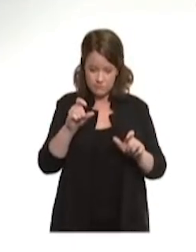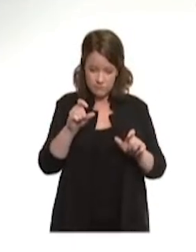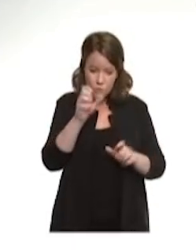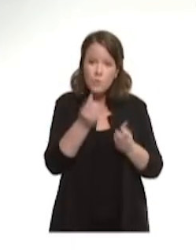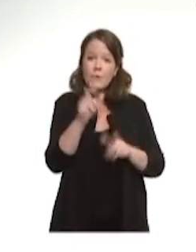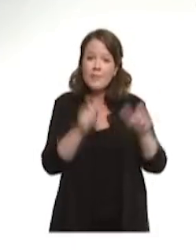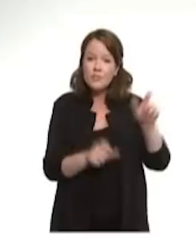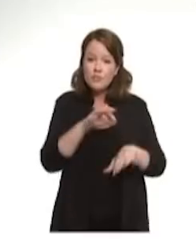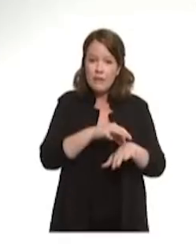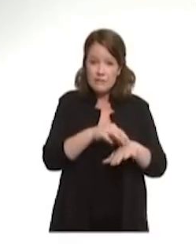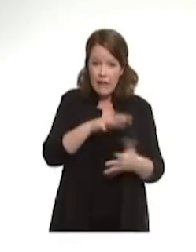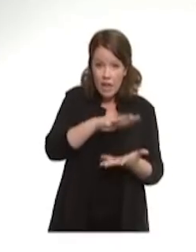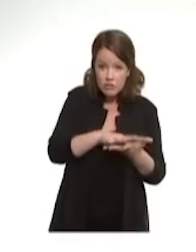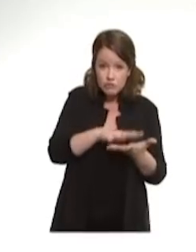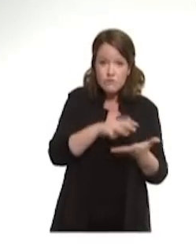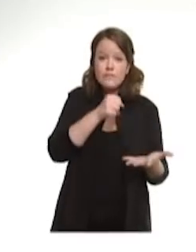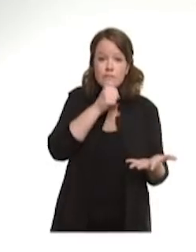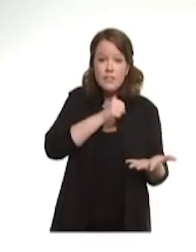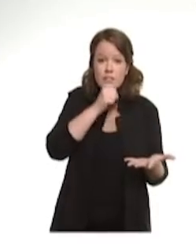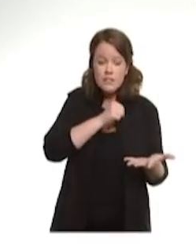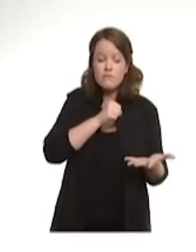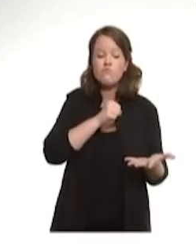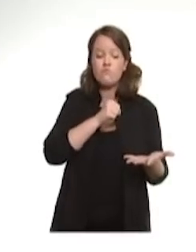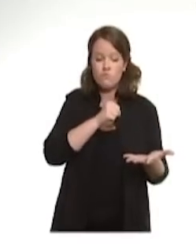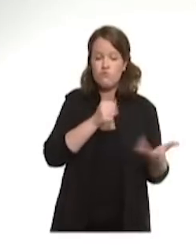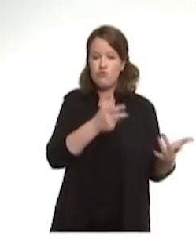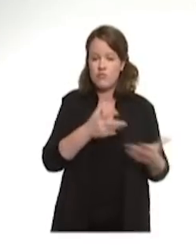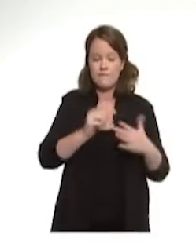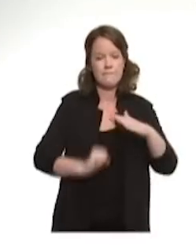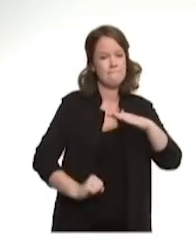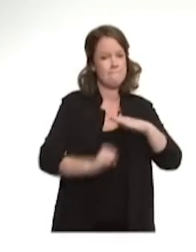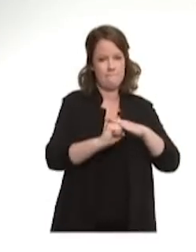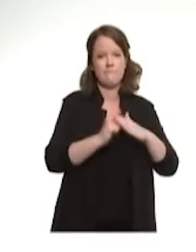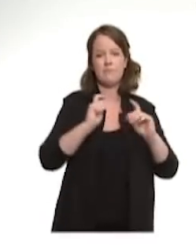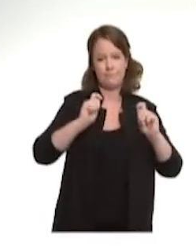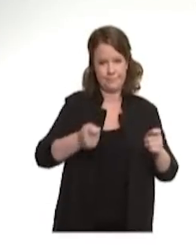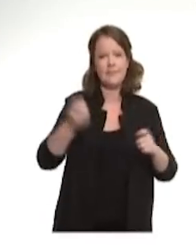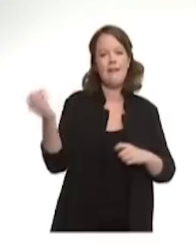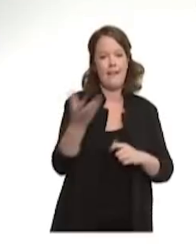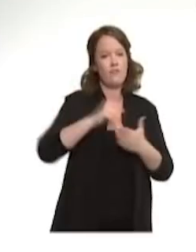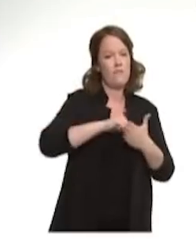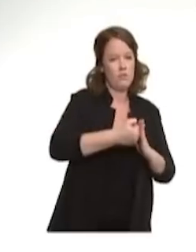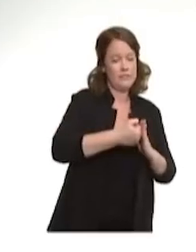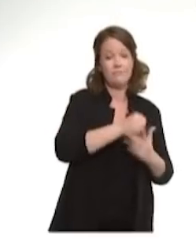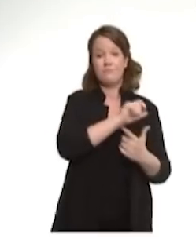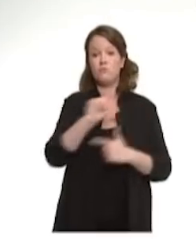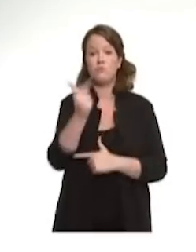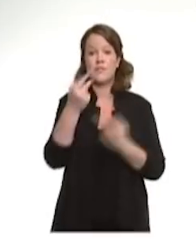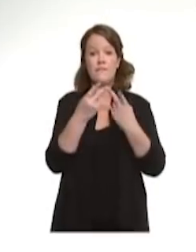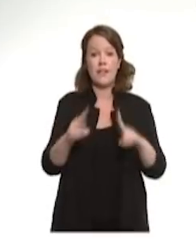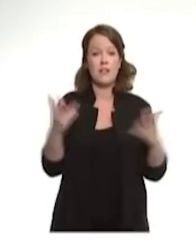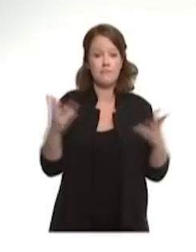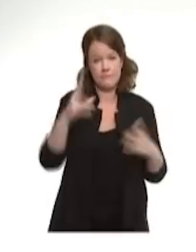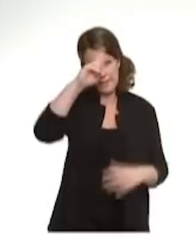classement en zone d'alerte renforcée, de la même manière que Clermont-Ferrand a une incidence en population générale,